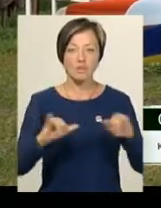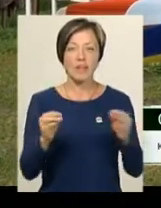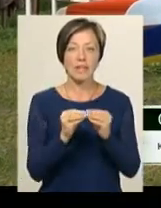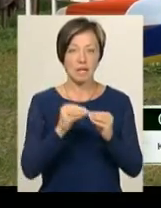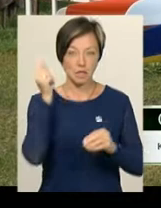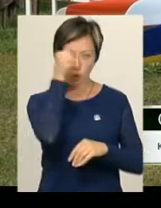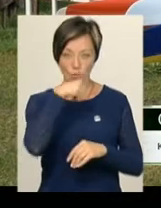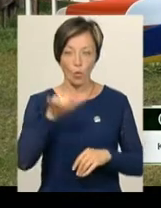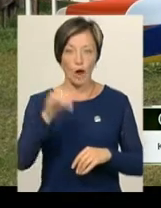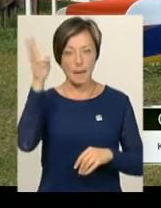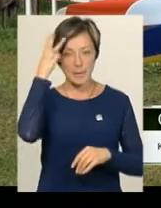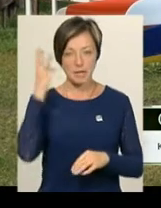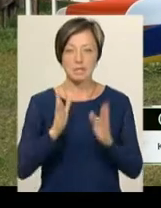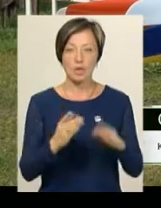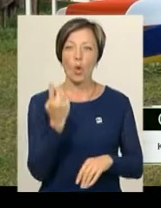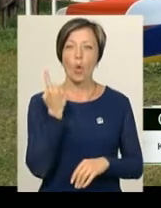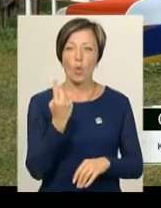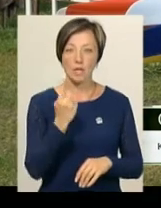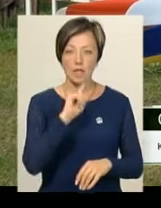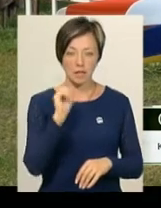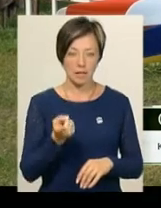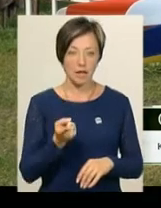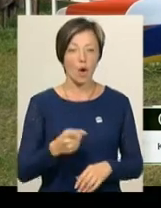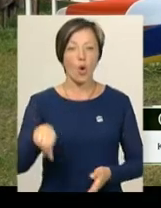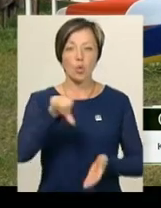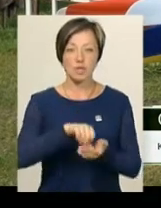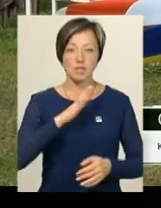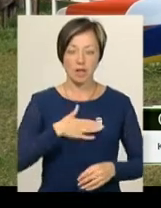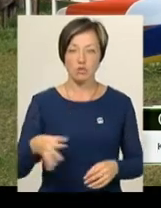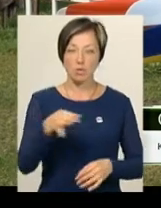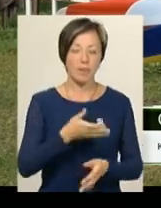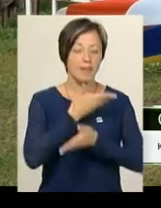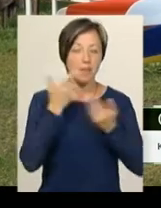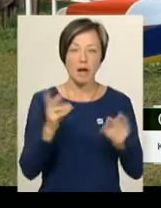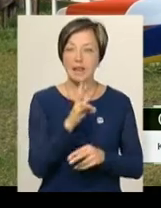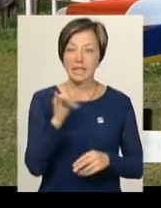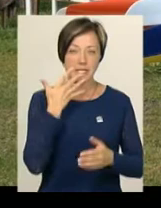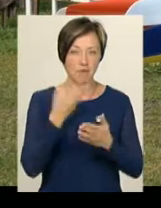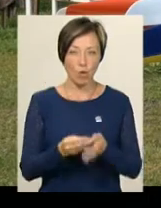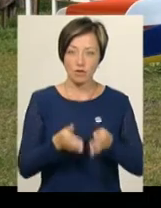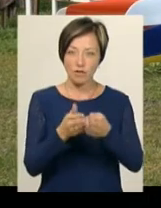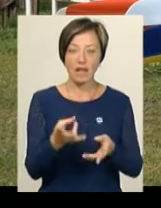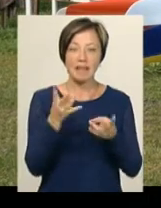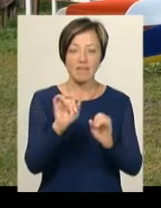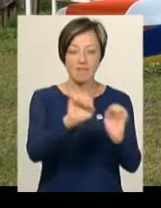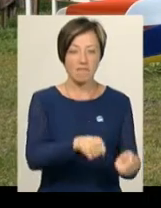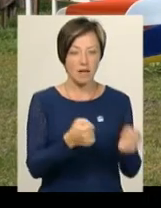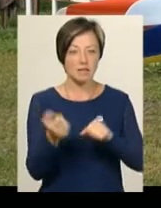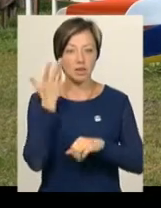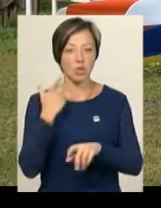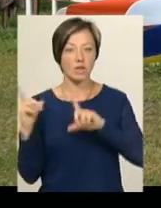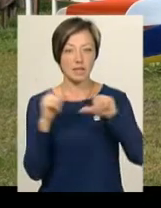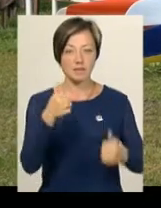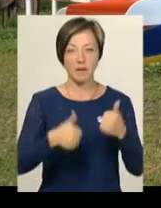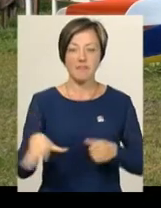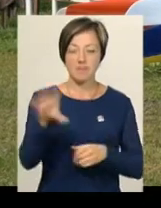років. У Хмельницькому всього один рік. Учасники від нашої області не мали ні свого човна, ні своїх весел, коли їхали на змагання.